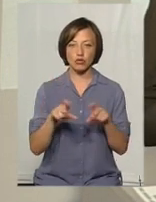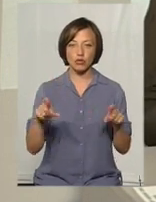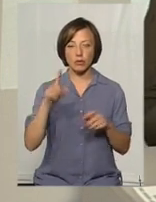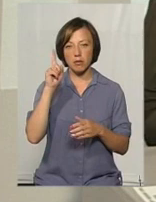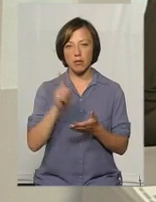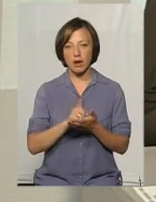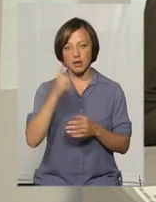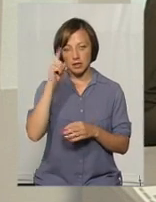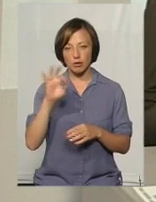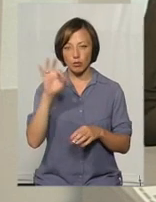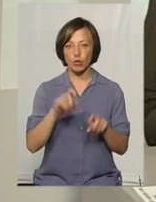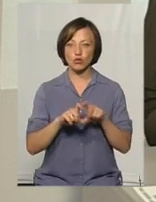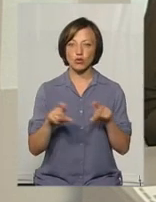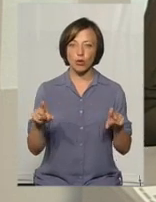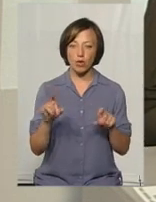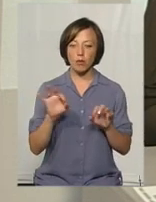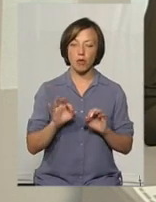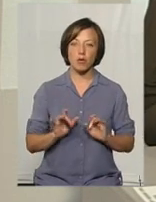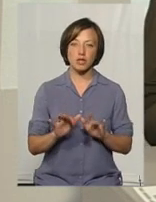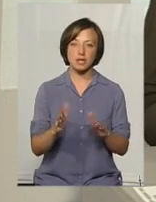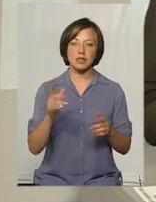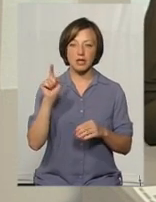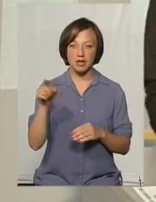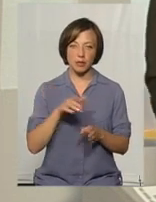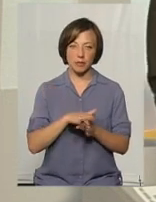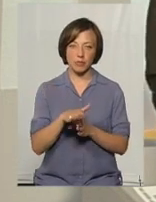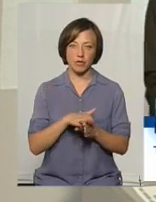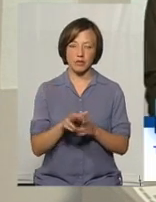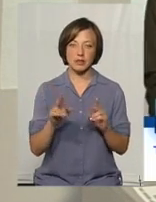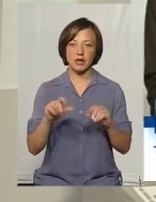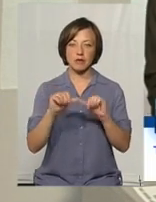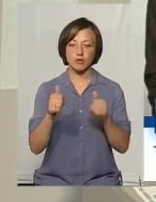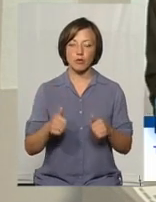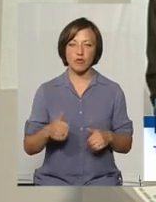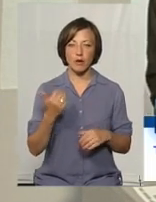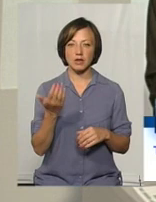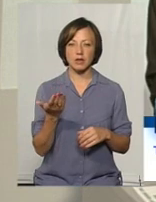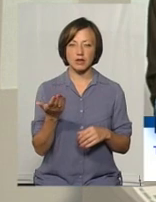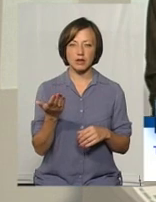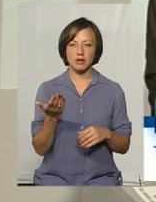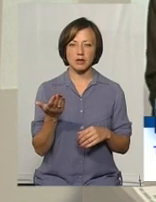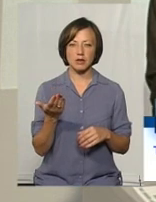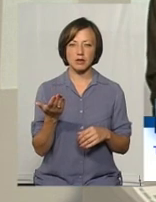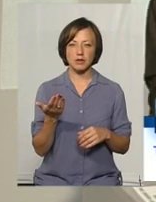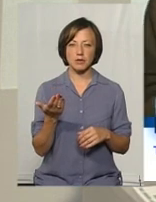вона має знати про школу і про той процес, як сформувати їй це